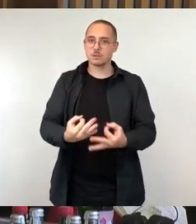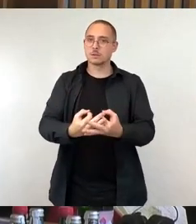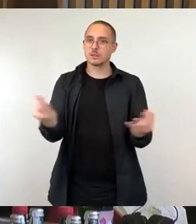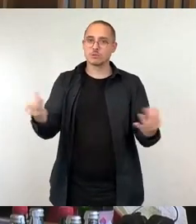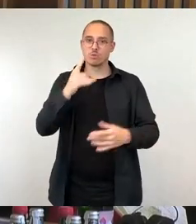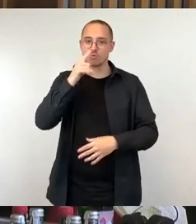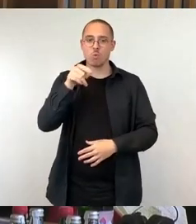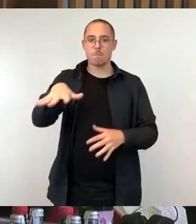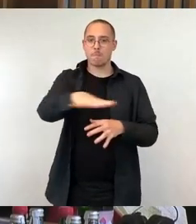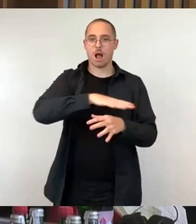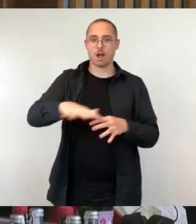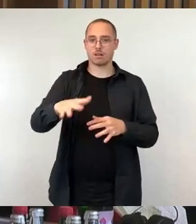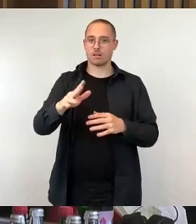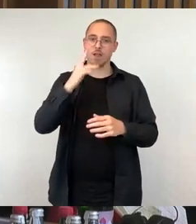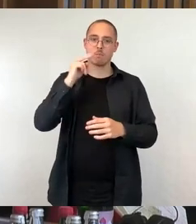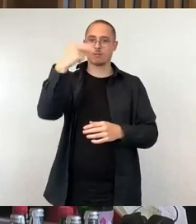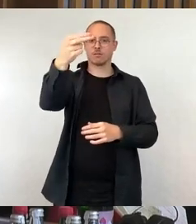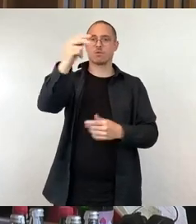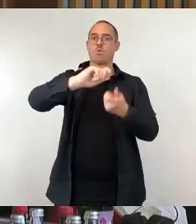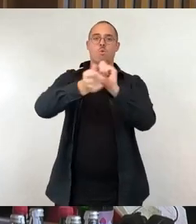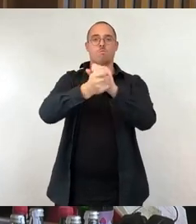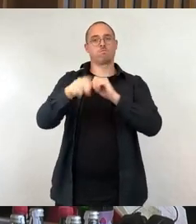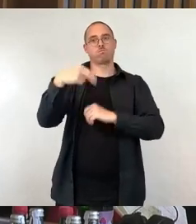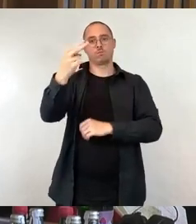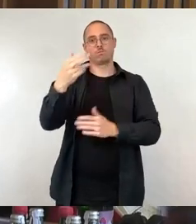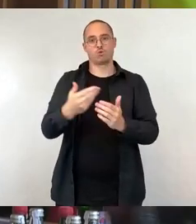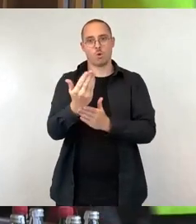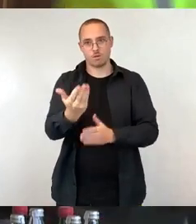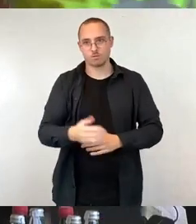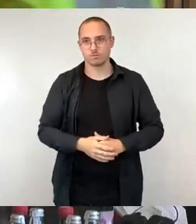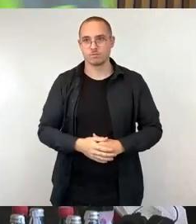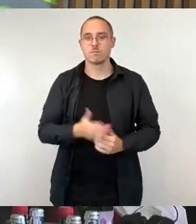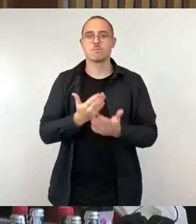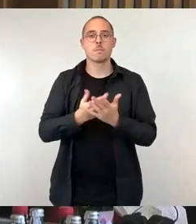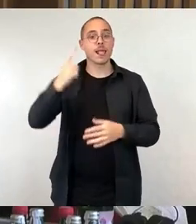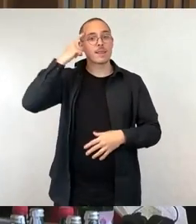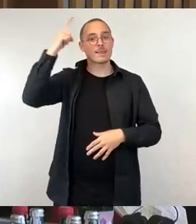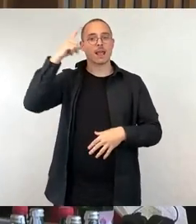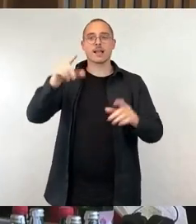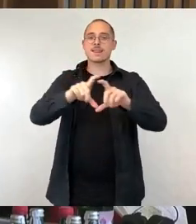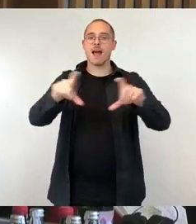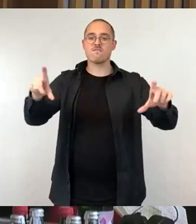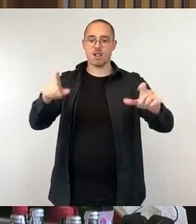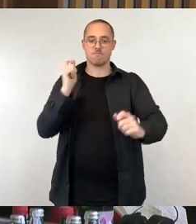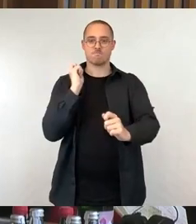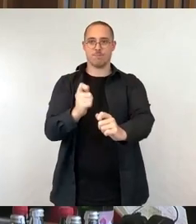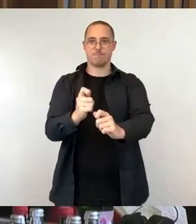durchgeführt. Es wurden jedoch weder eine Gedenktafel errichtet, noch der Beteiligungsprozess gestartet.